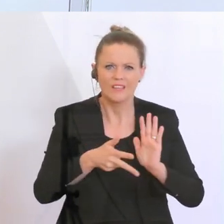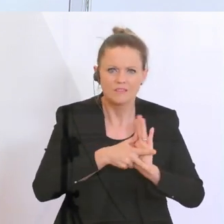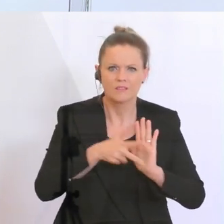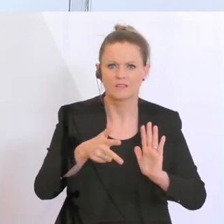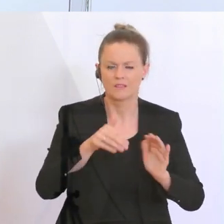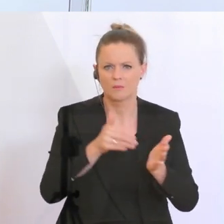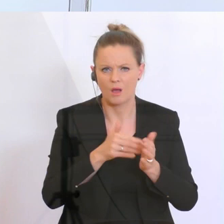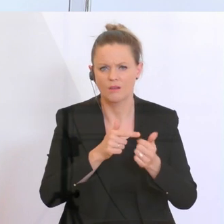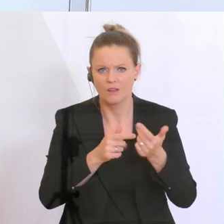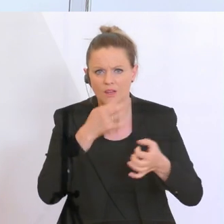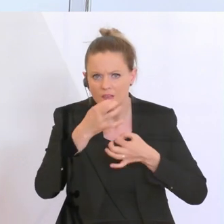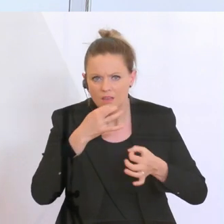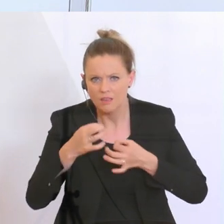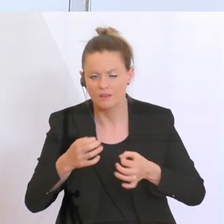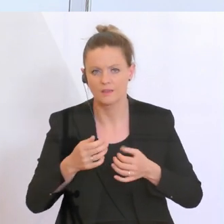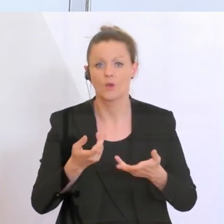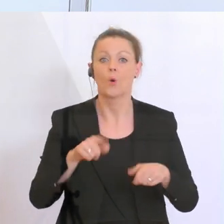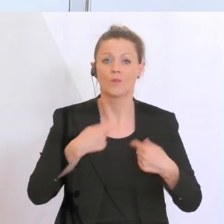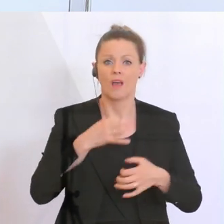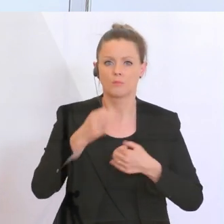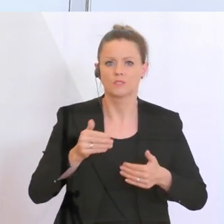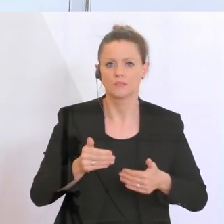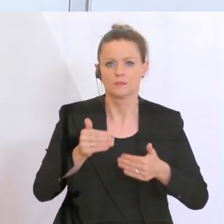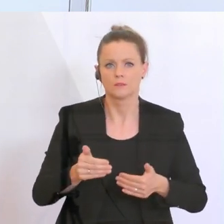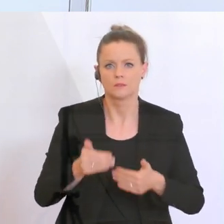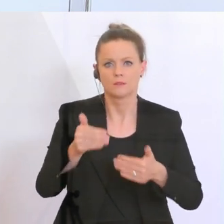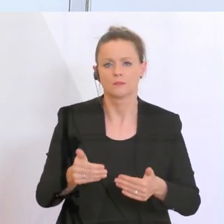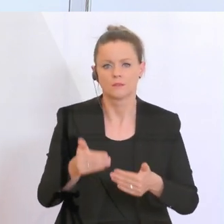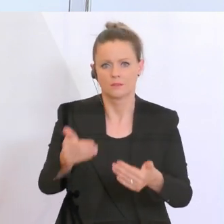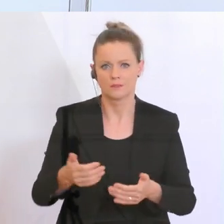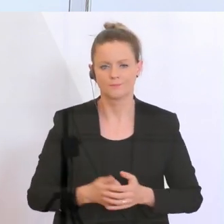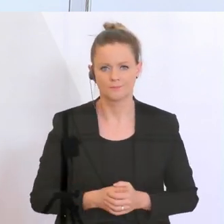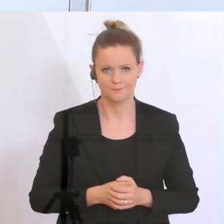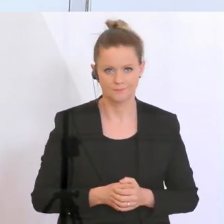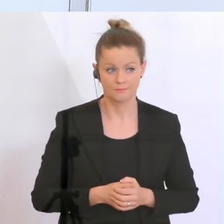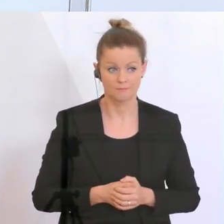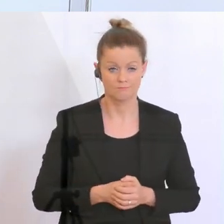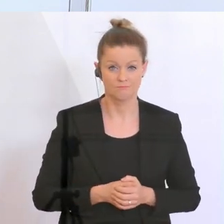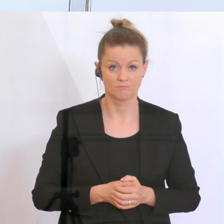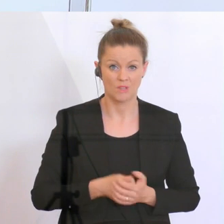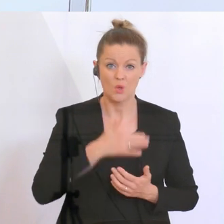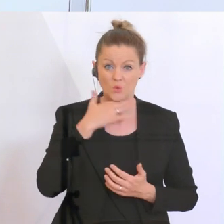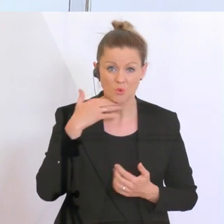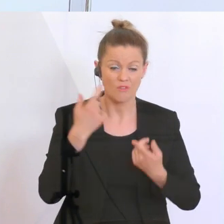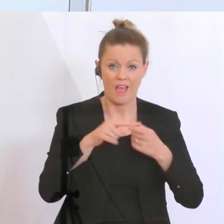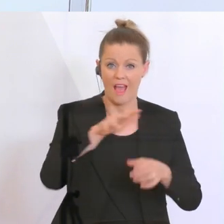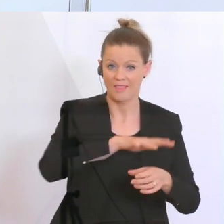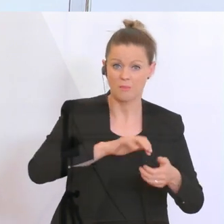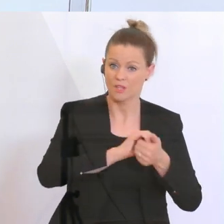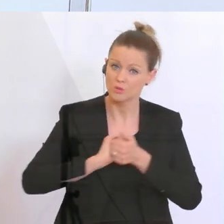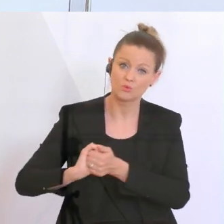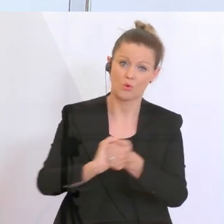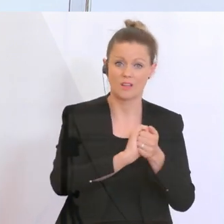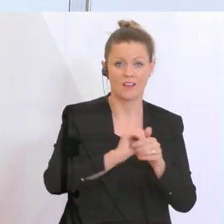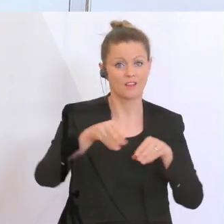müssen etc. Und das verzögert natürlich den Prozess und ich denke, wenn man in allen anderen Bereichen jetzt Solidarität und